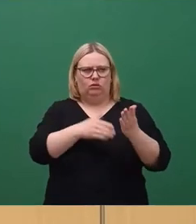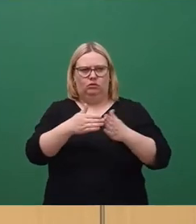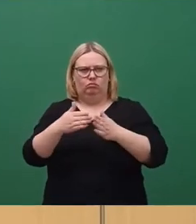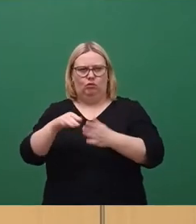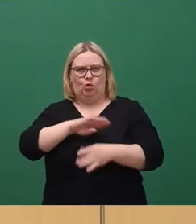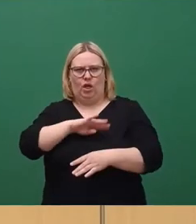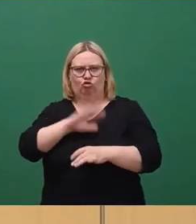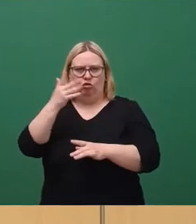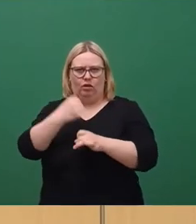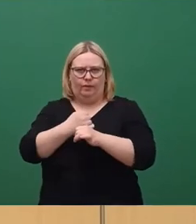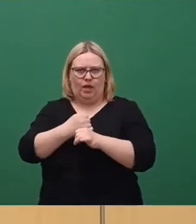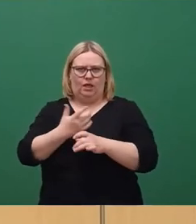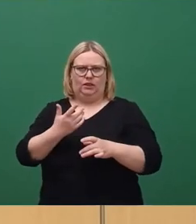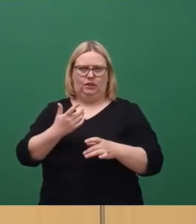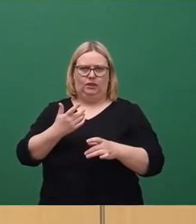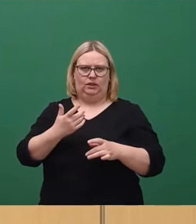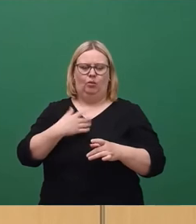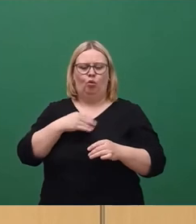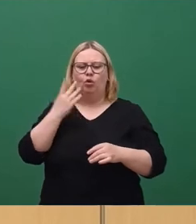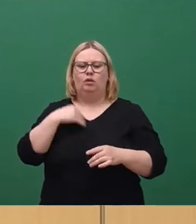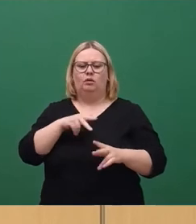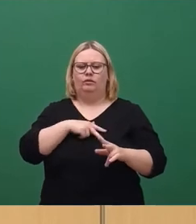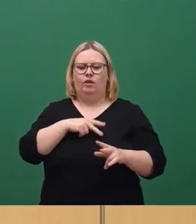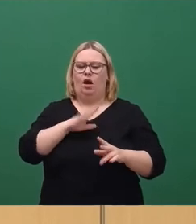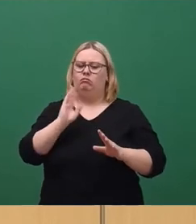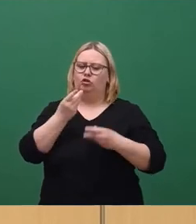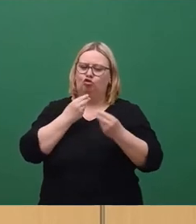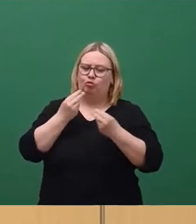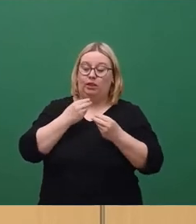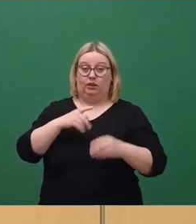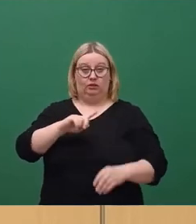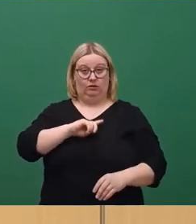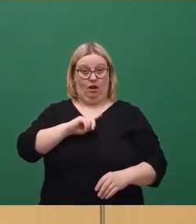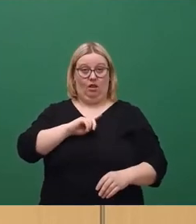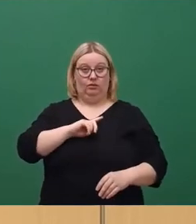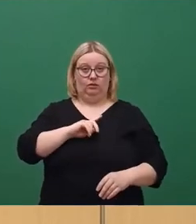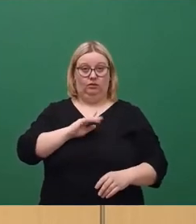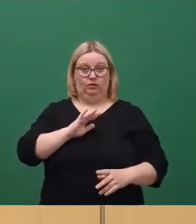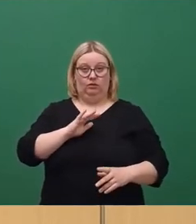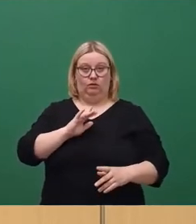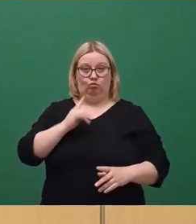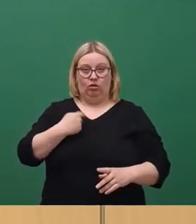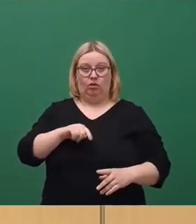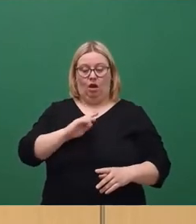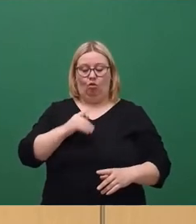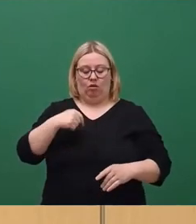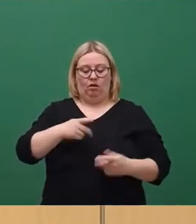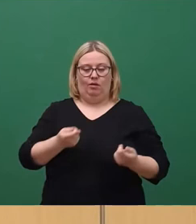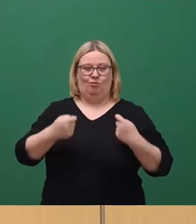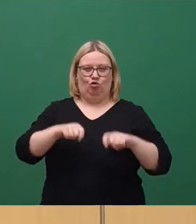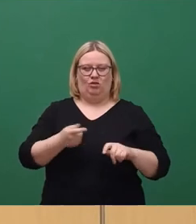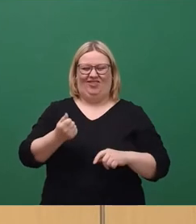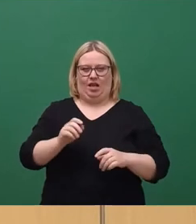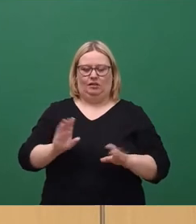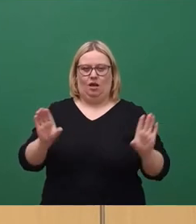Kollegen gemacht. In den intensiven Gesprächen, die ich während der Erarbeitung des in den Beschluss des Finanzausschusses